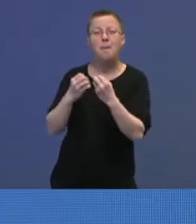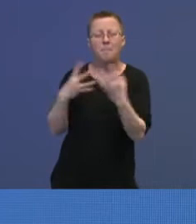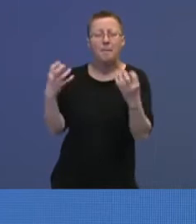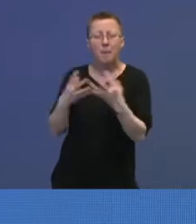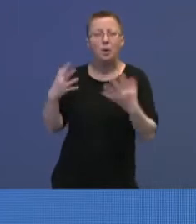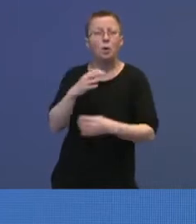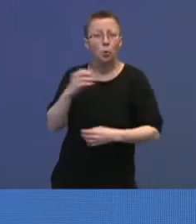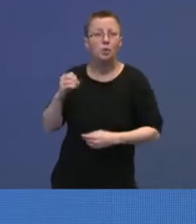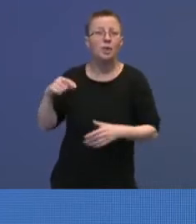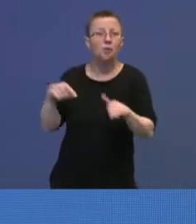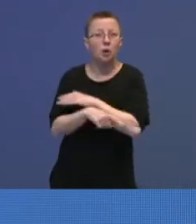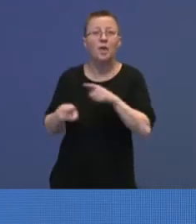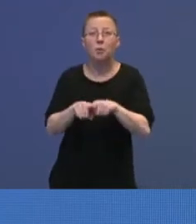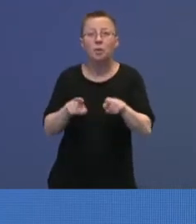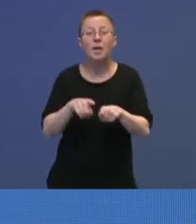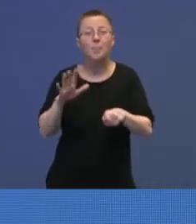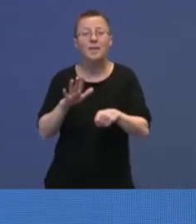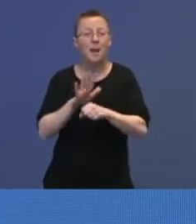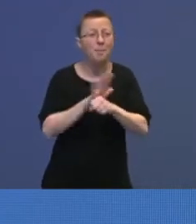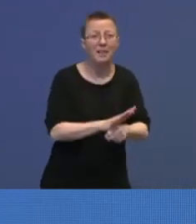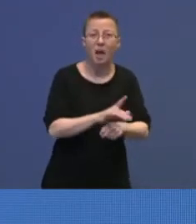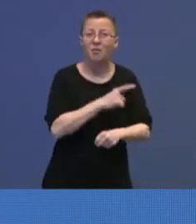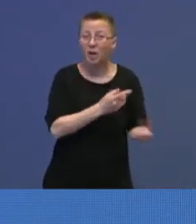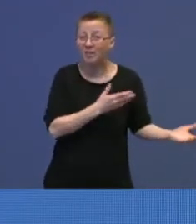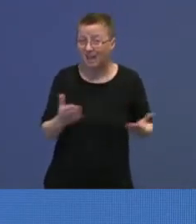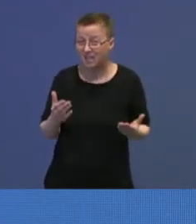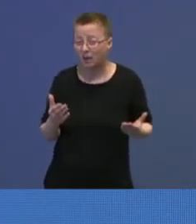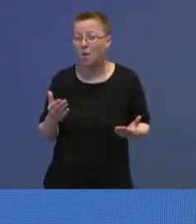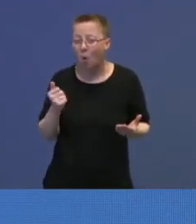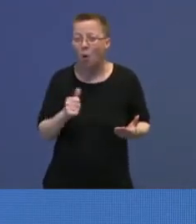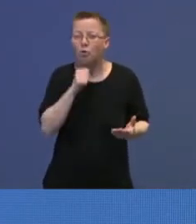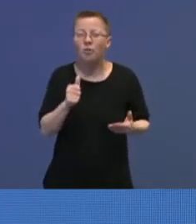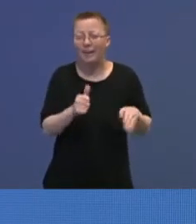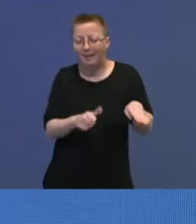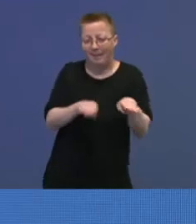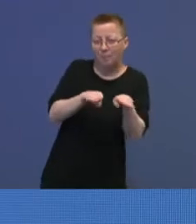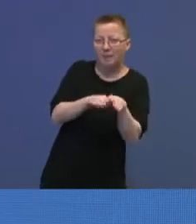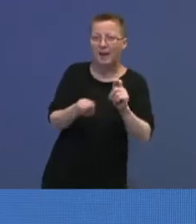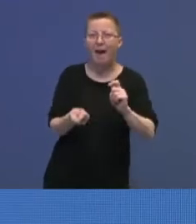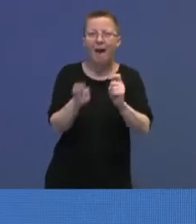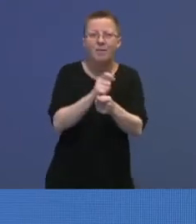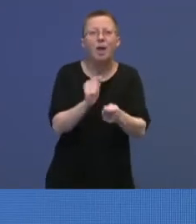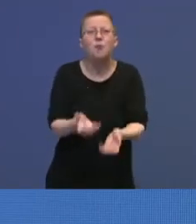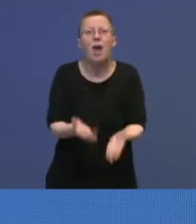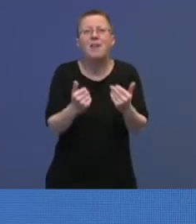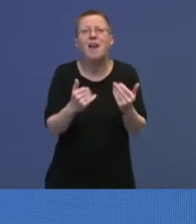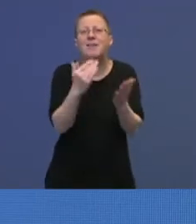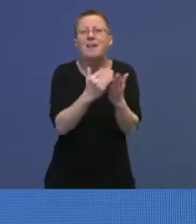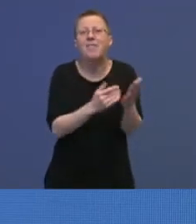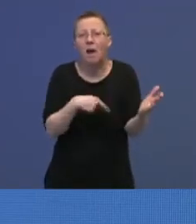det legge press på tjenestene vi kan levere, og det vil kreve tilpassninger og endringer eller forenklinger i regelverket.